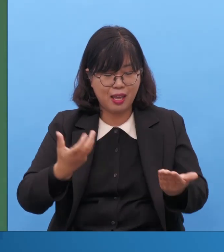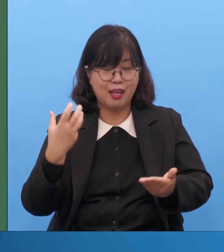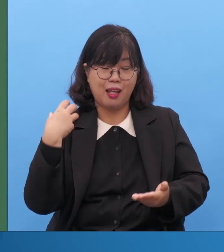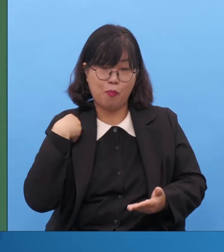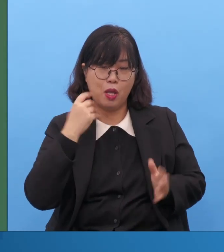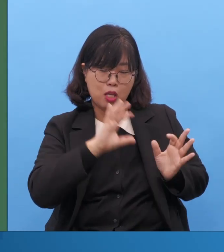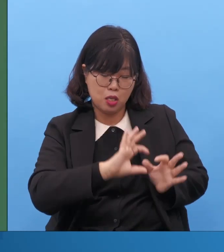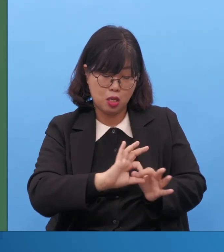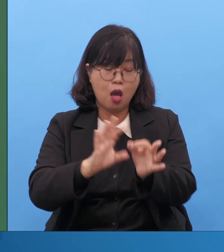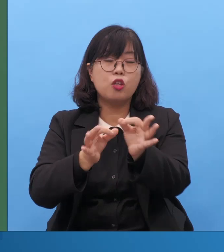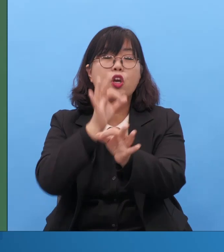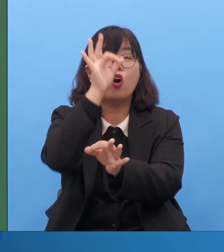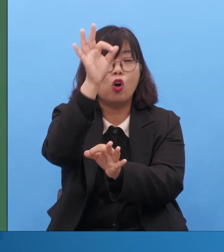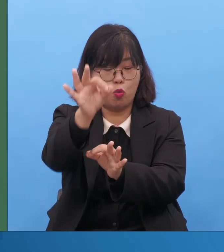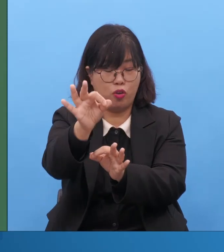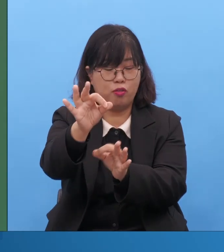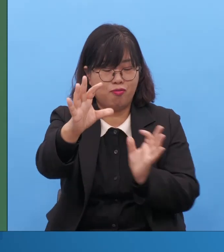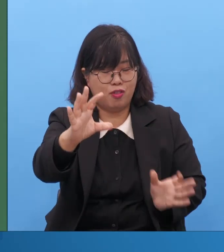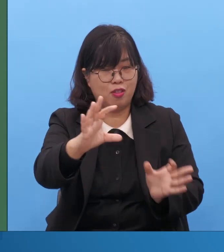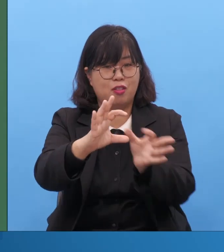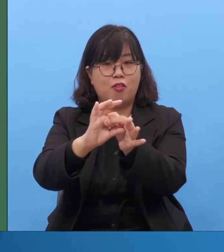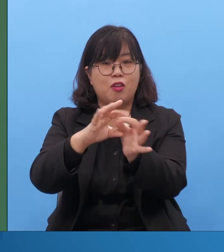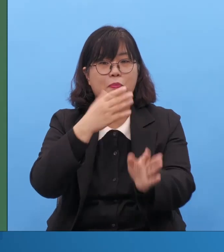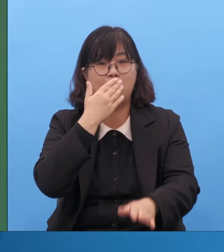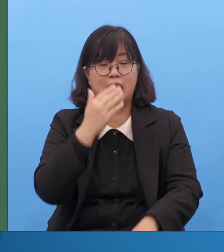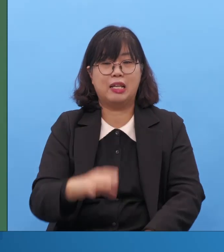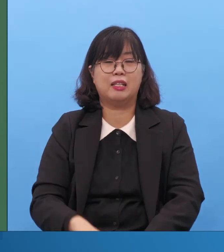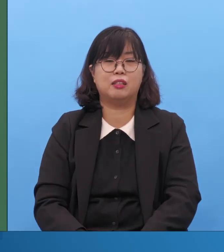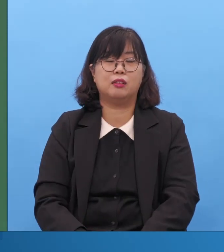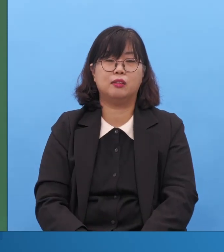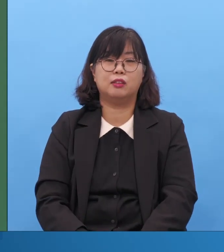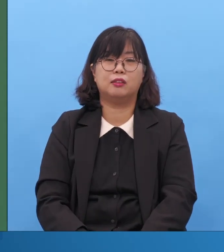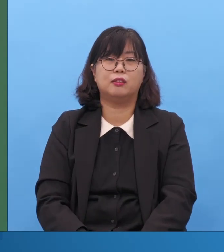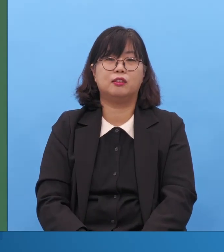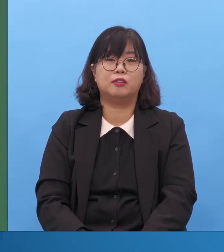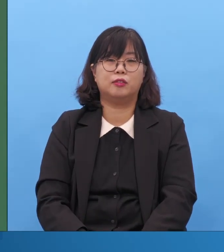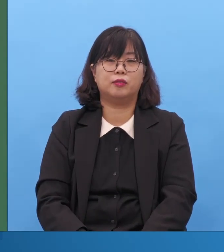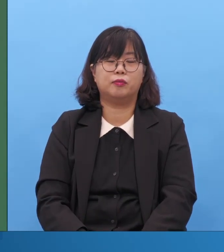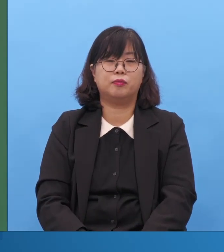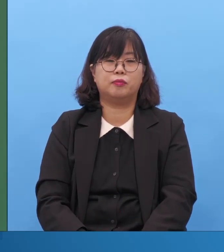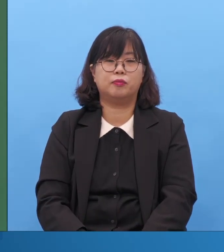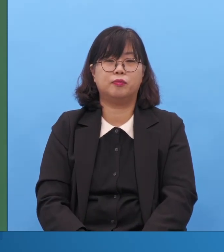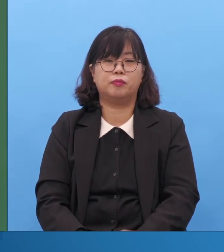얼마나 감사합니다. 회복해야 되고요. 그 정도가 아닙니다.